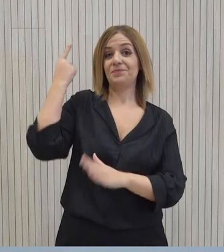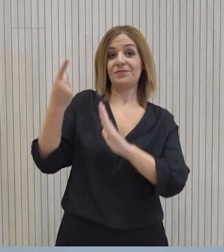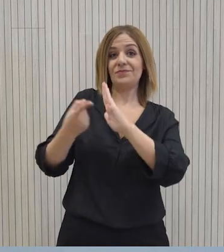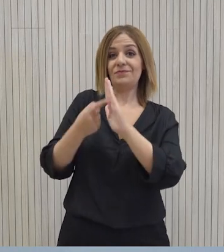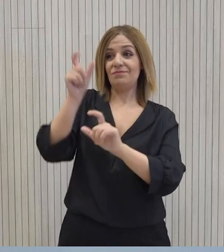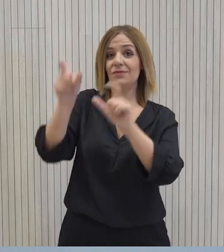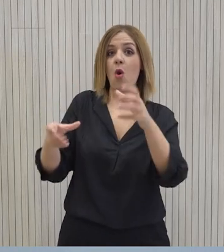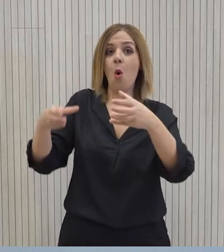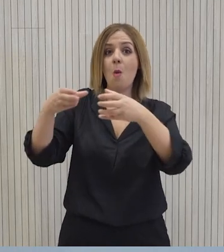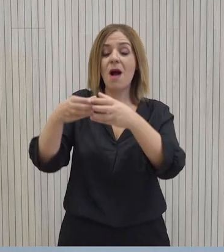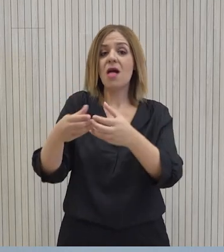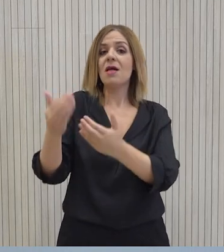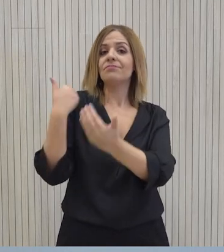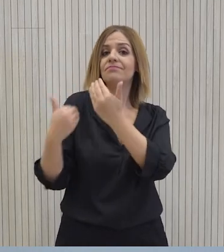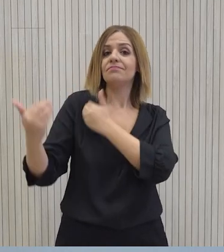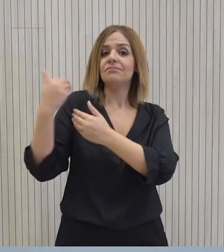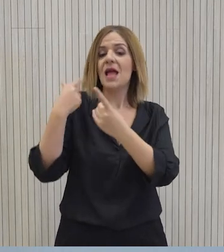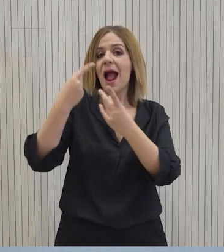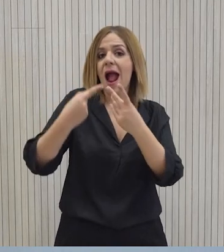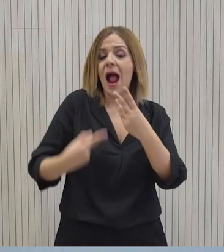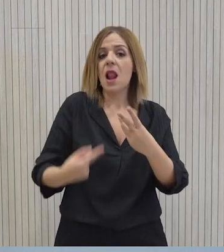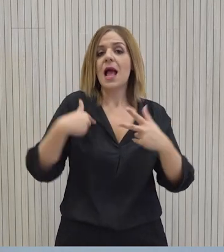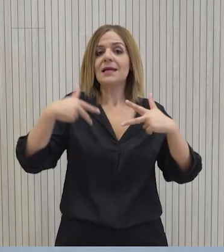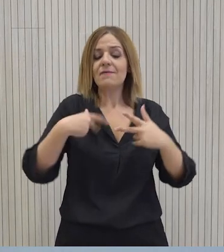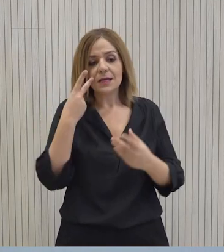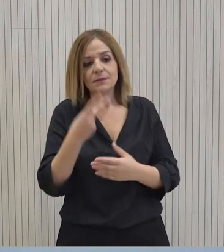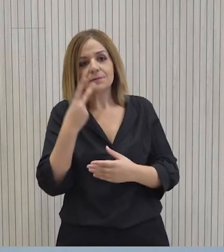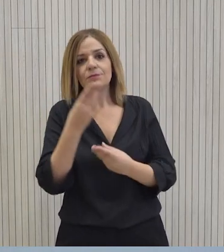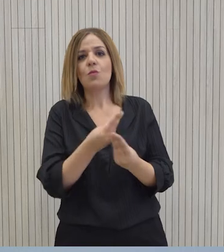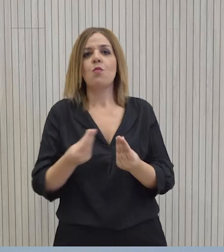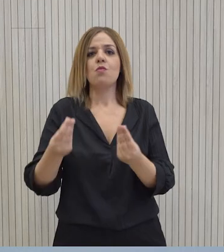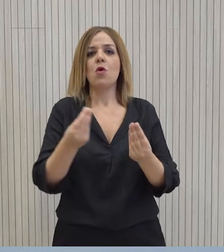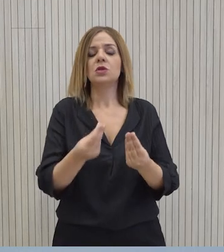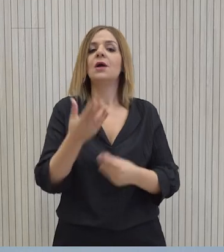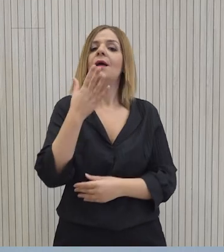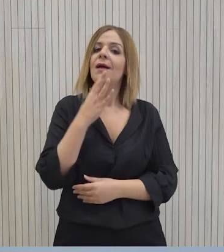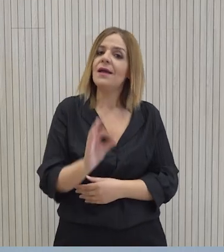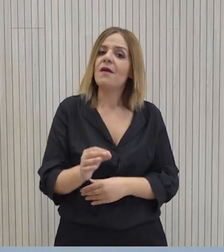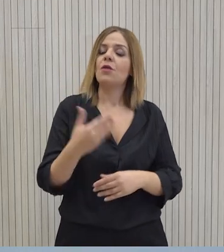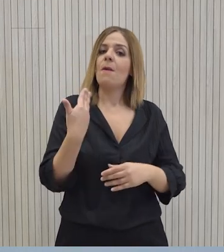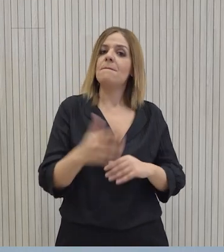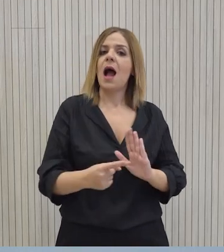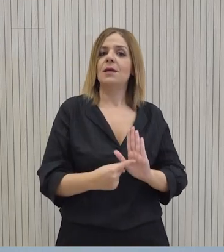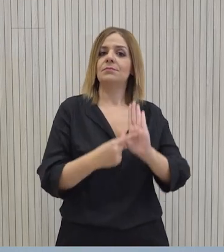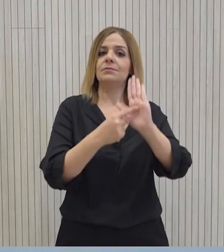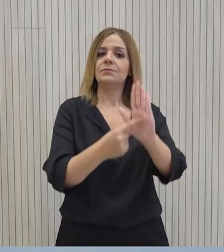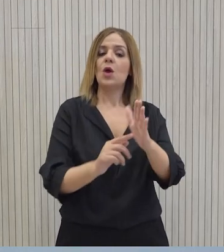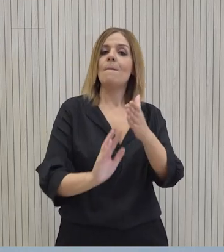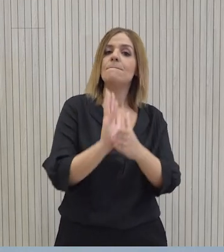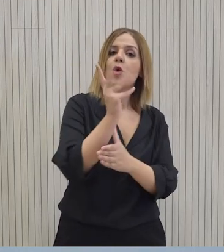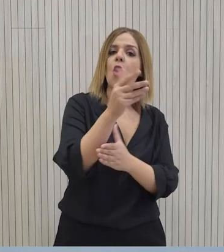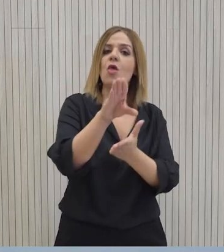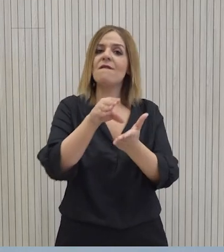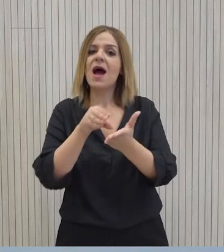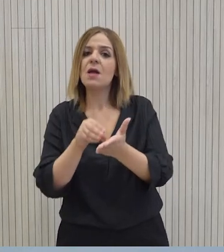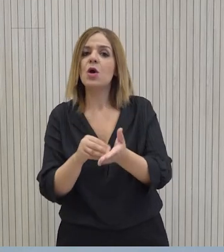επενδυτές έθεσαν μια σειρά αποζητήματα τα οποία η κυβέρνηση εξετάζει όλη αυτή την περίοδο. Στο πλαίσιο αυτό παρουσιάστηκε λοιπόν η πρόοδος υλοποίησης της